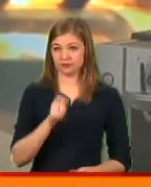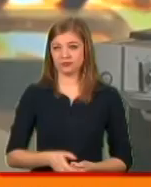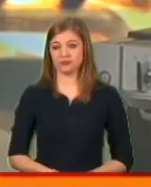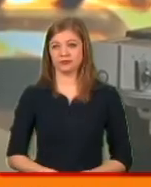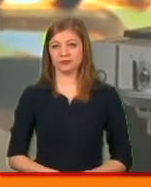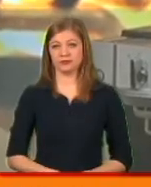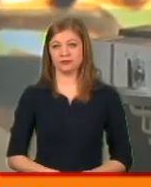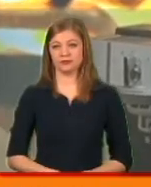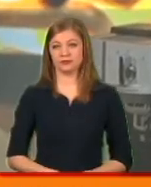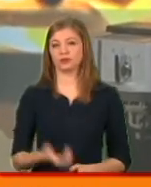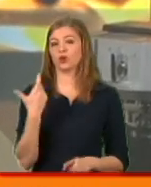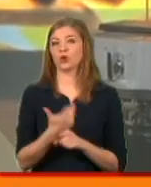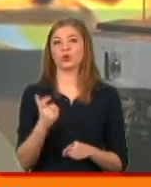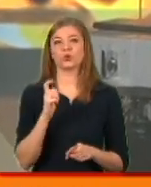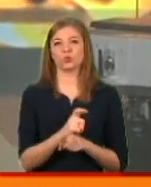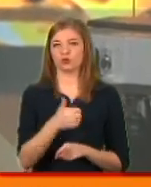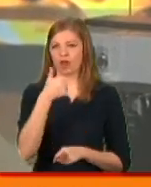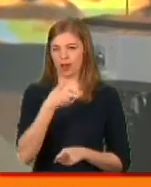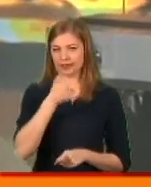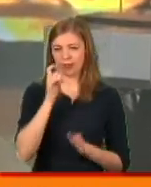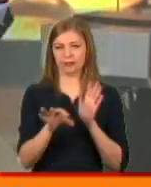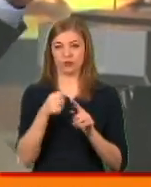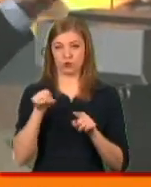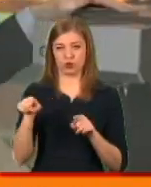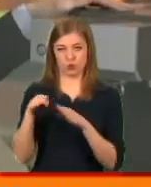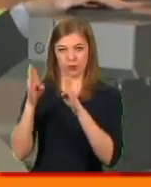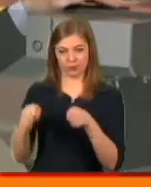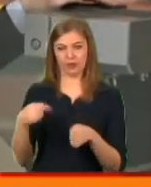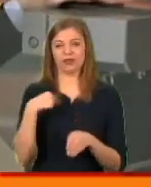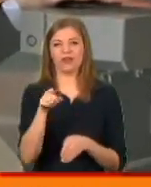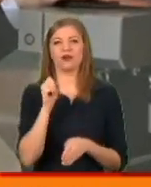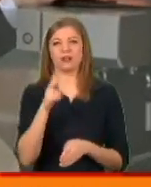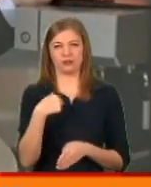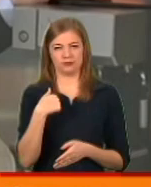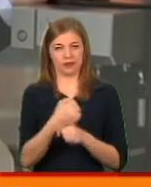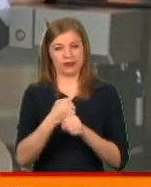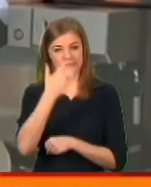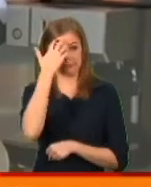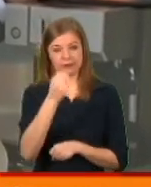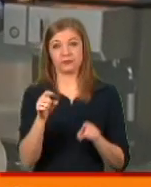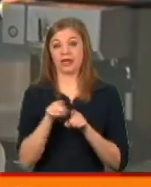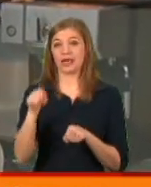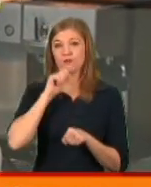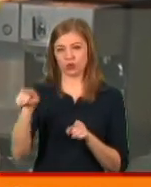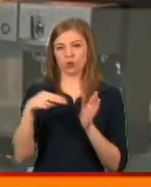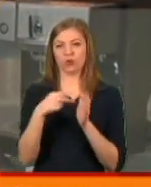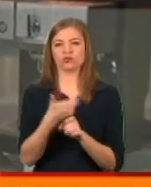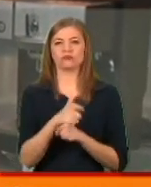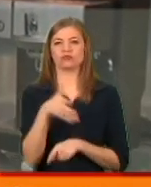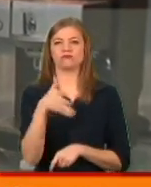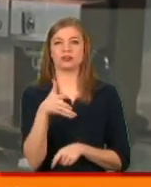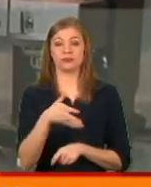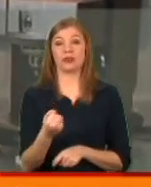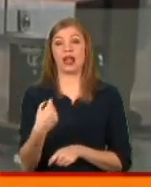Кави? Дуже гарний напій виходить з цього апарату, це я вам як кавоман кажу. Такий в Україні коштує більше 5 тисяч